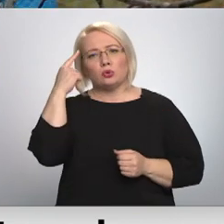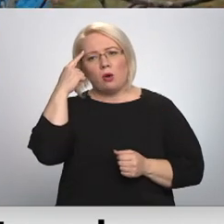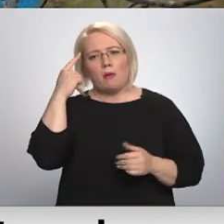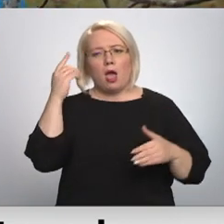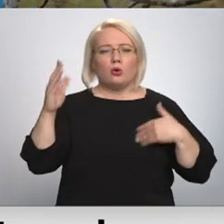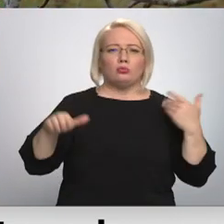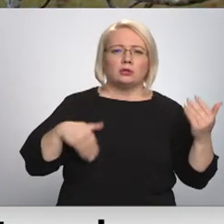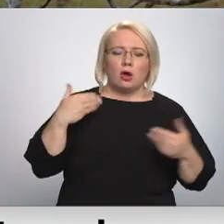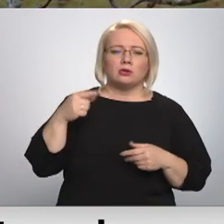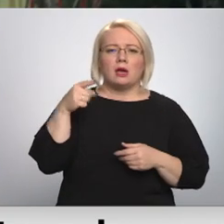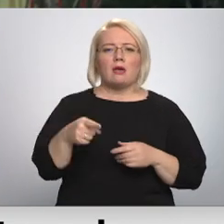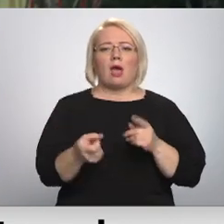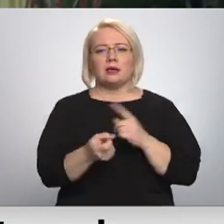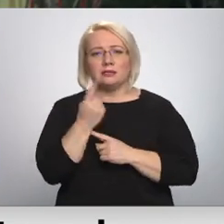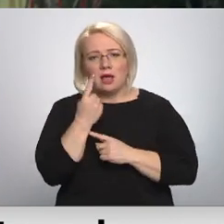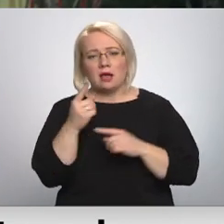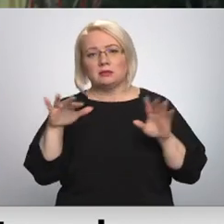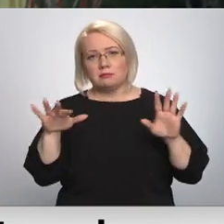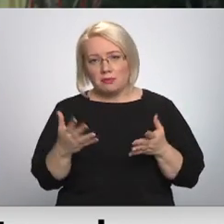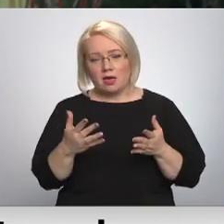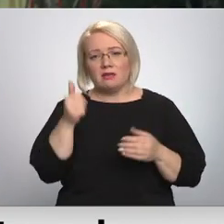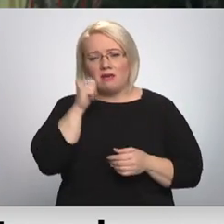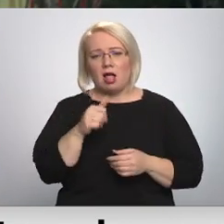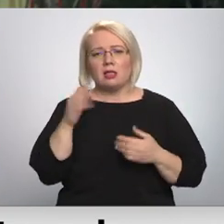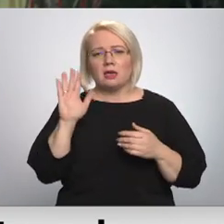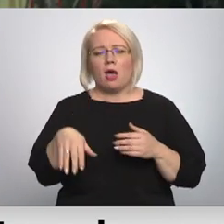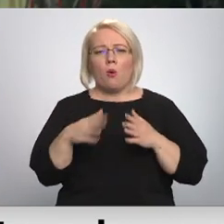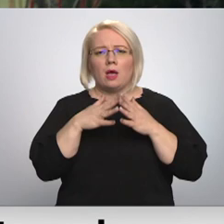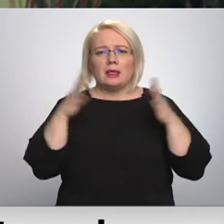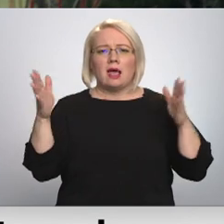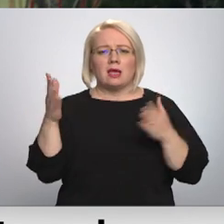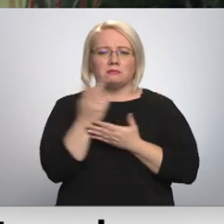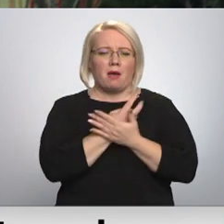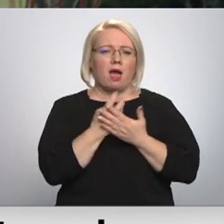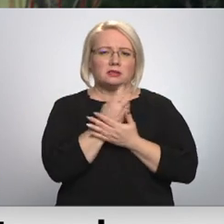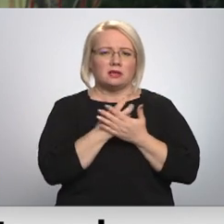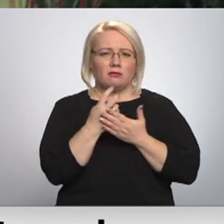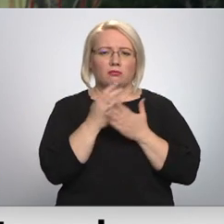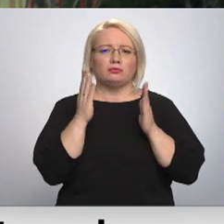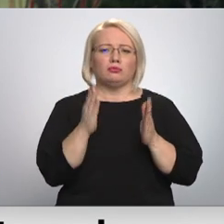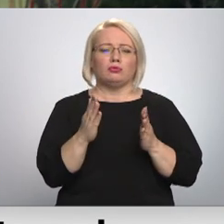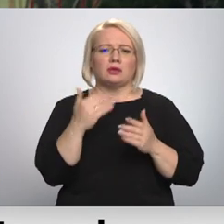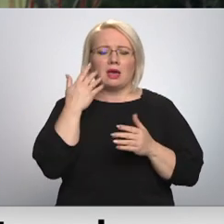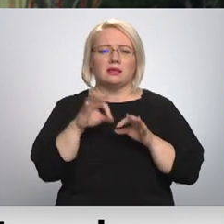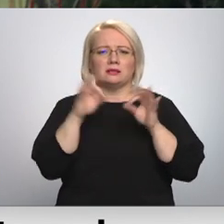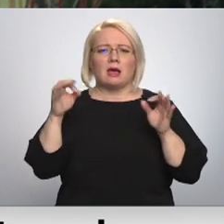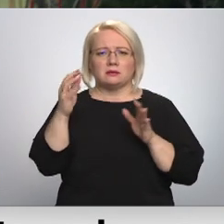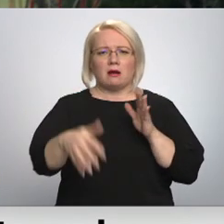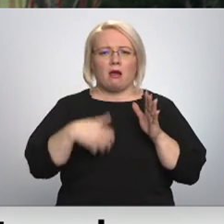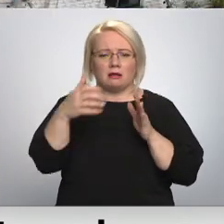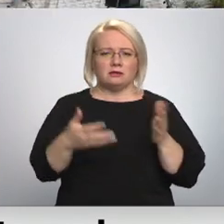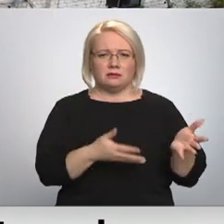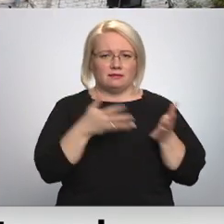uztraucos, ka tā ir iznācis, bet vēl jau vislielais pārdzīvojums būs, ka sāks uz kokus